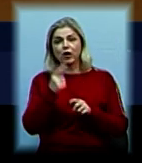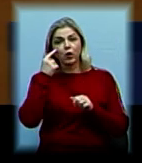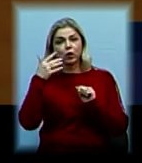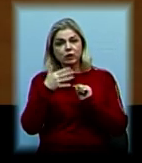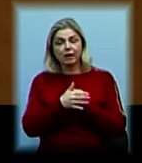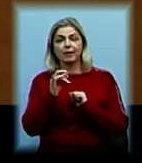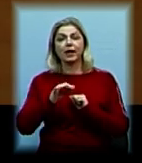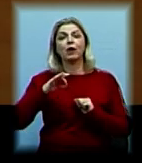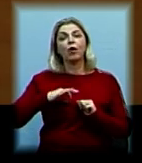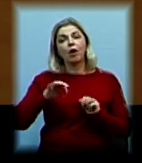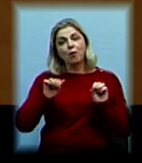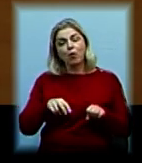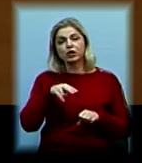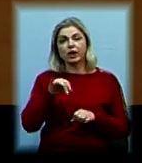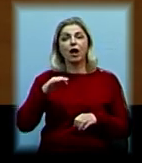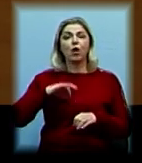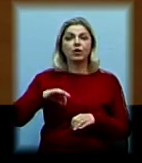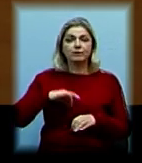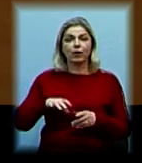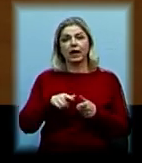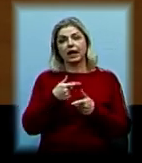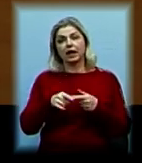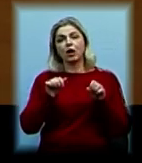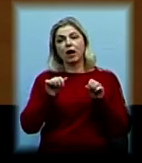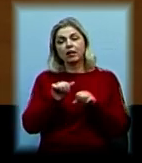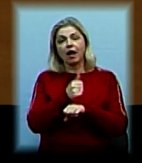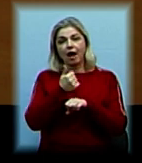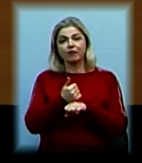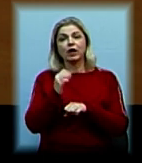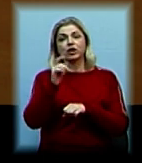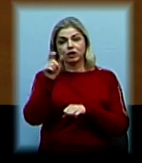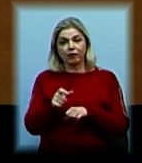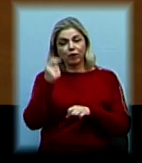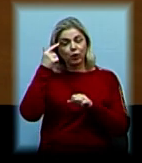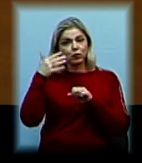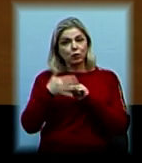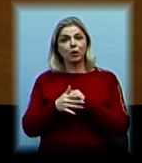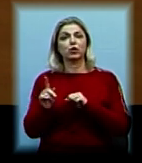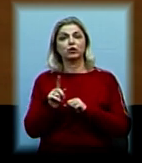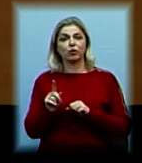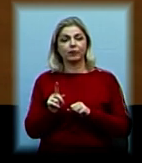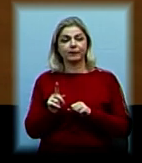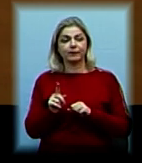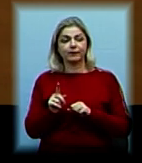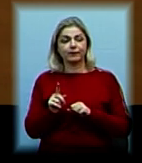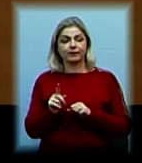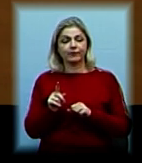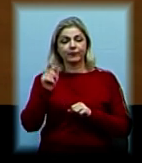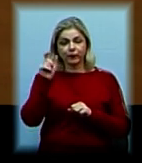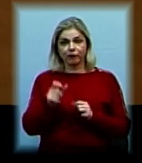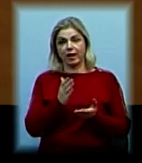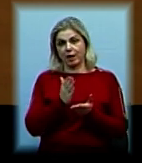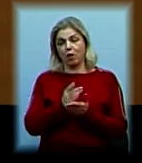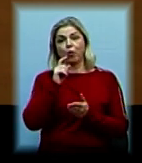може ним користуватися, чи може він ним оперувати. І найголовніше, він розуміє те, що він є